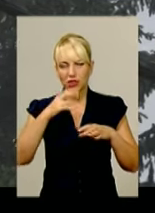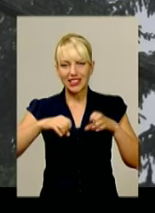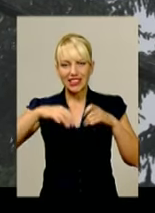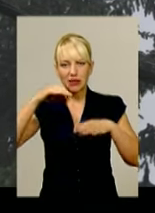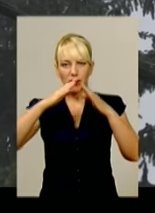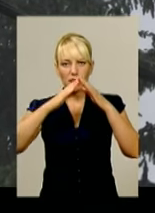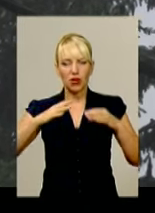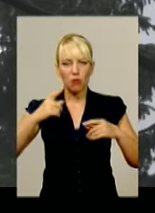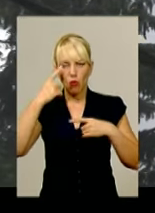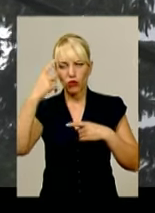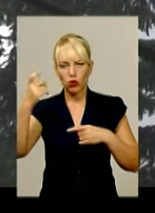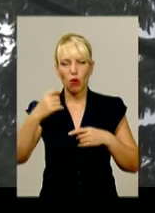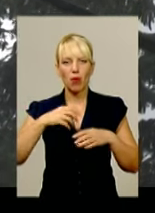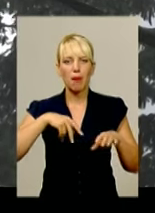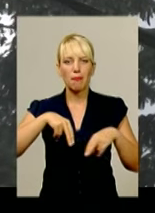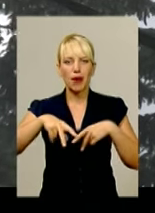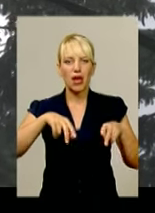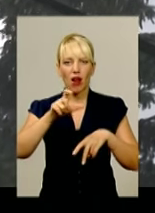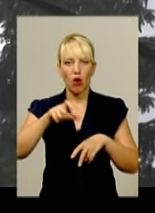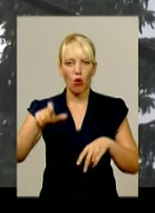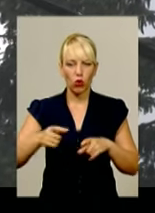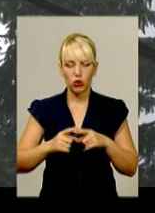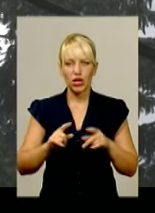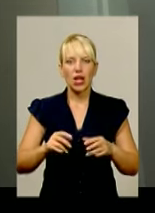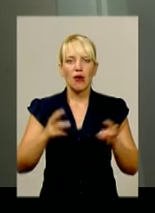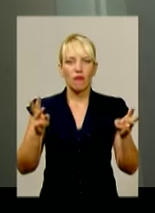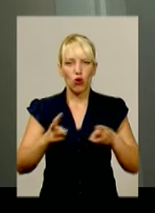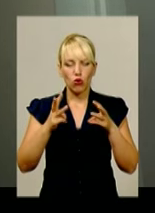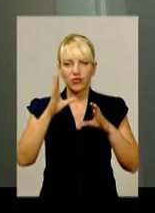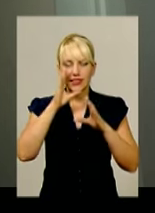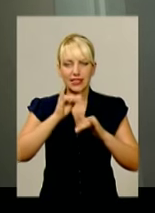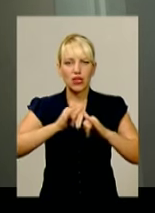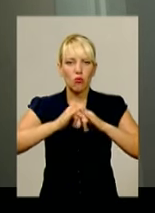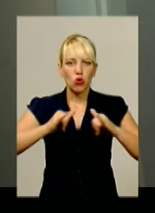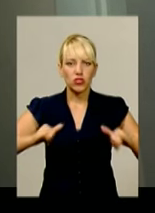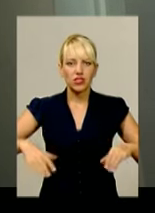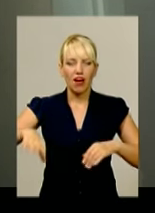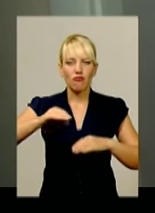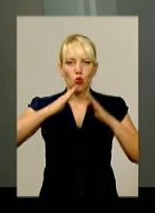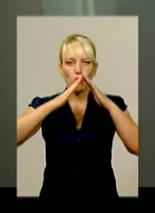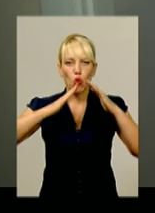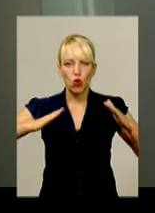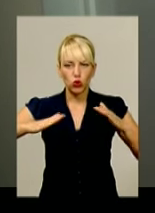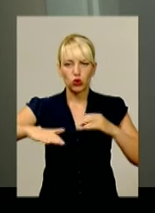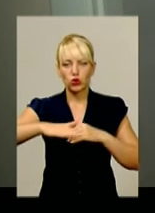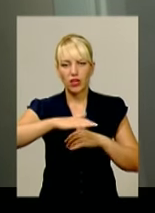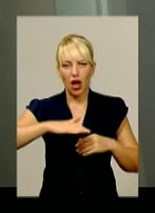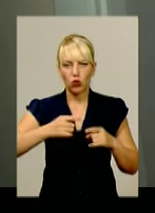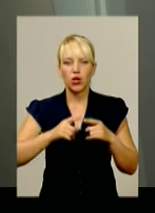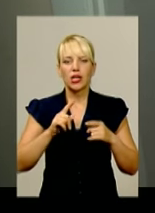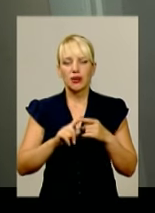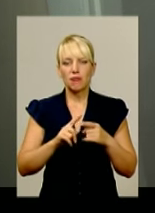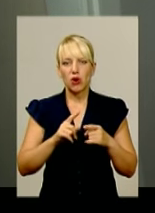прибуття пожежників вогонь вже встиг поширитися на всю площу даху. До того ж, процес гасіння ускладнювало покриття.